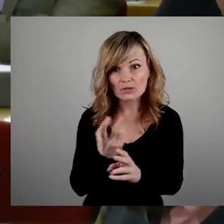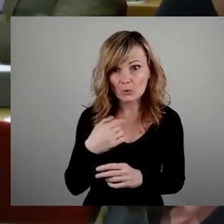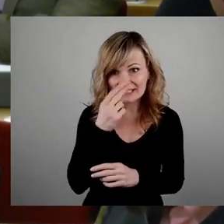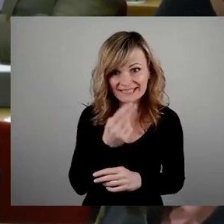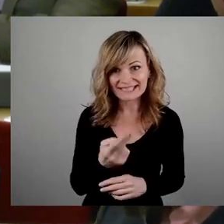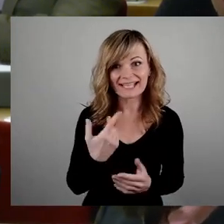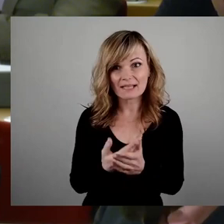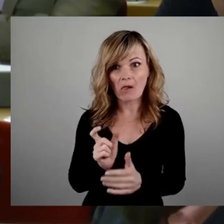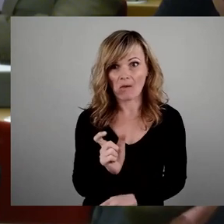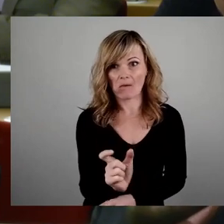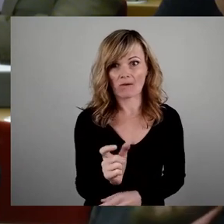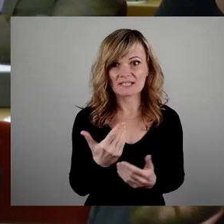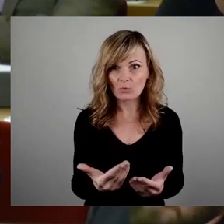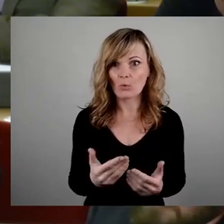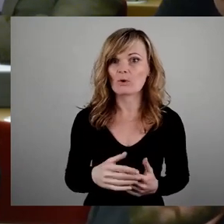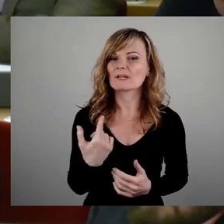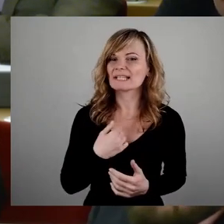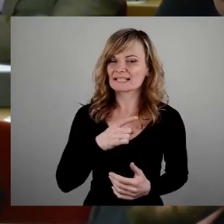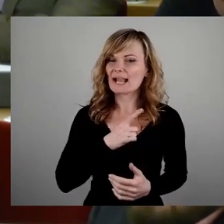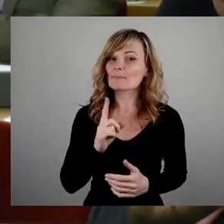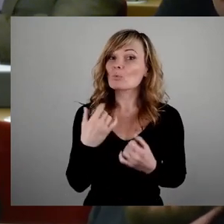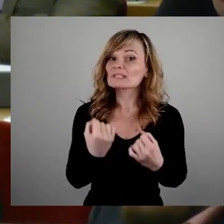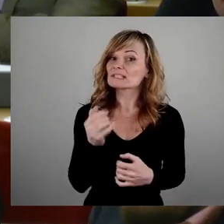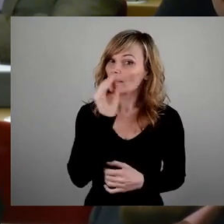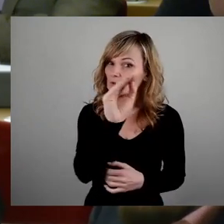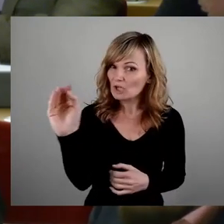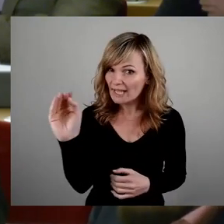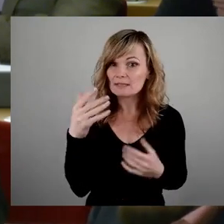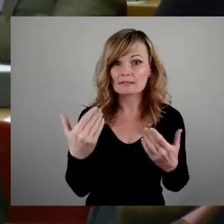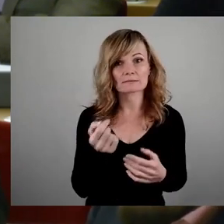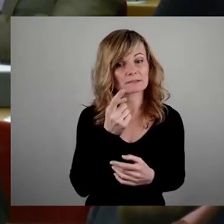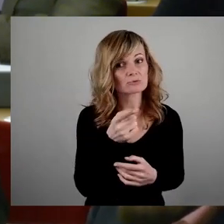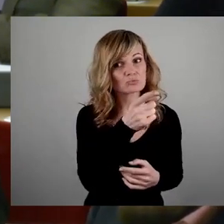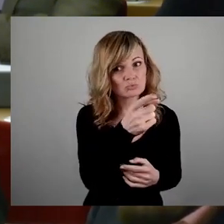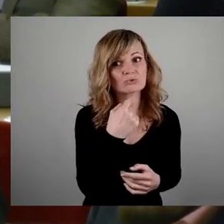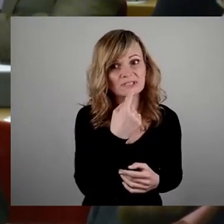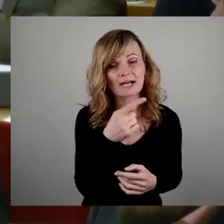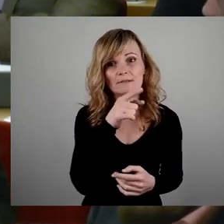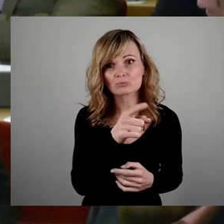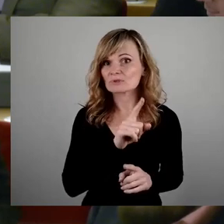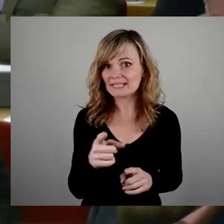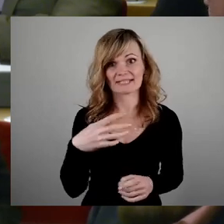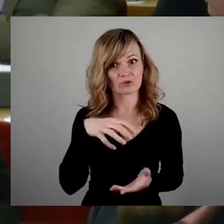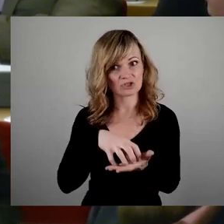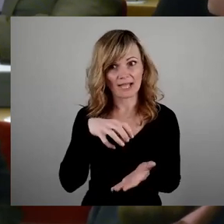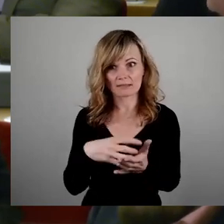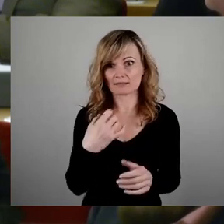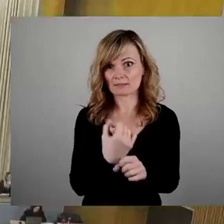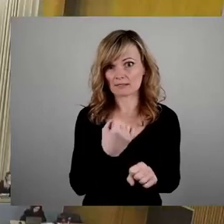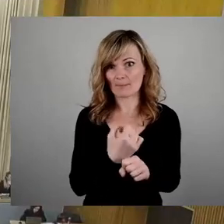die angebracht wurde. Und ich wollte nur sicherstellen, dass Sie hier gesagt haben, dass nicht die Stadt die angebracht hat.